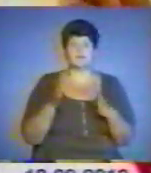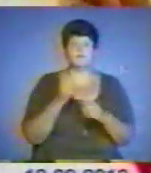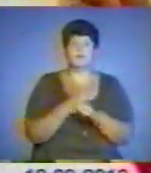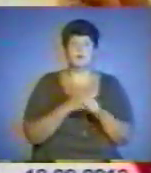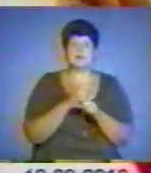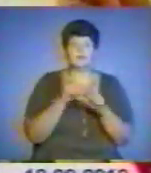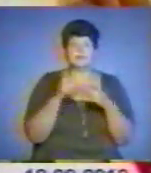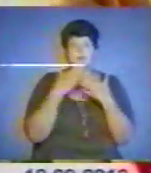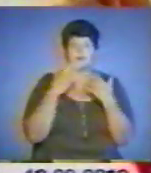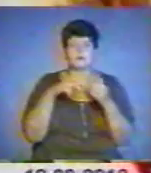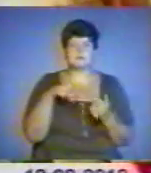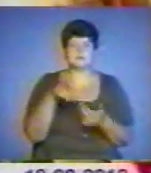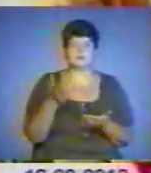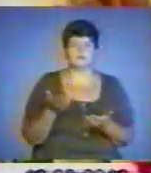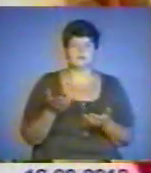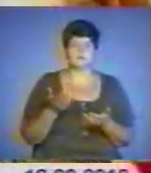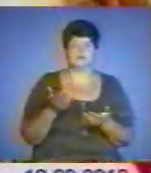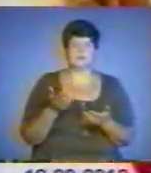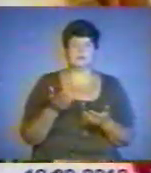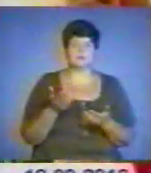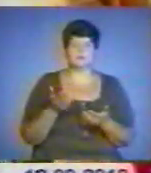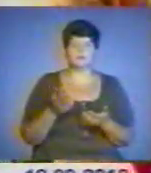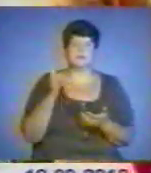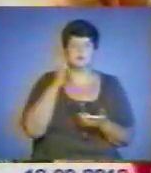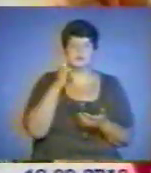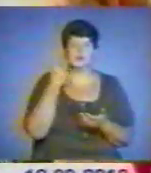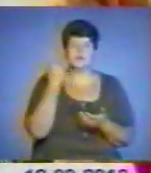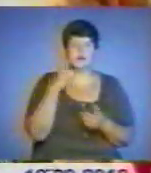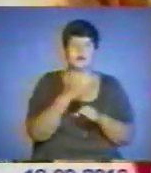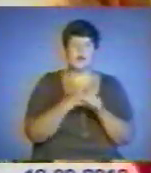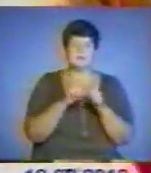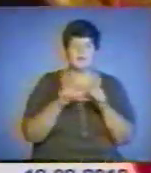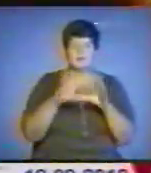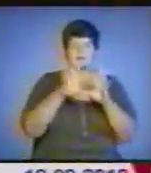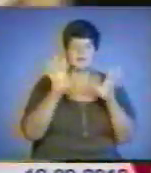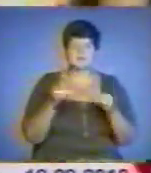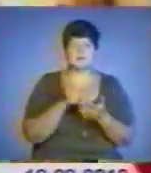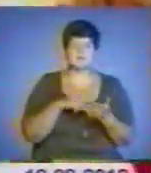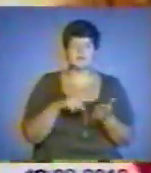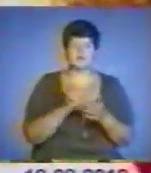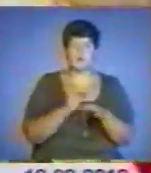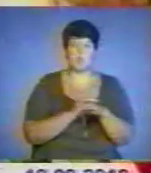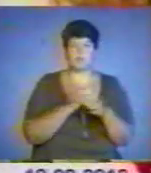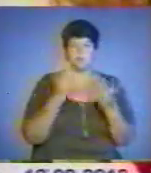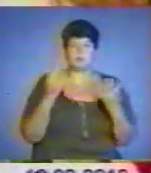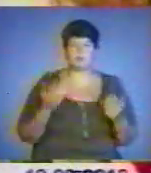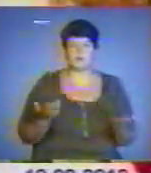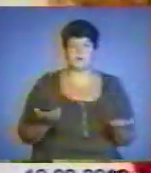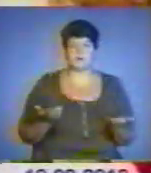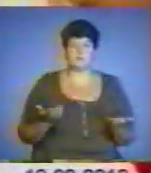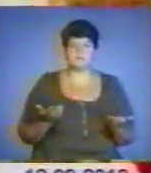зайде. Зараз життя втратилося. Ну, так слухайте, одна аптека на все місто. Доброго дня, на одне місто.